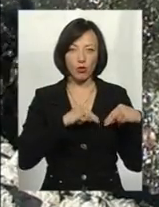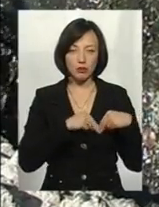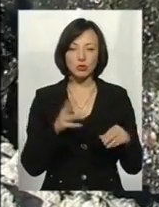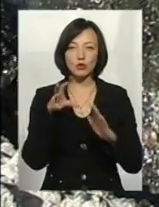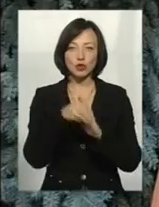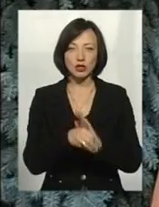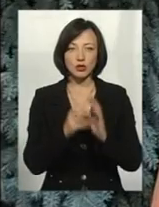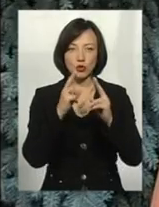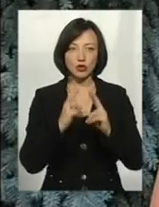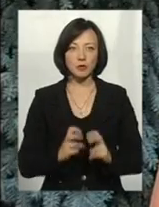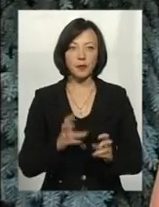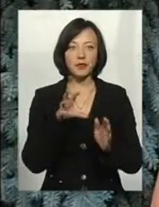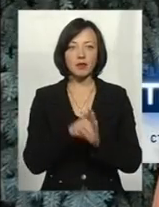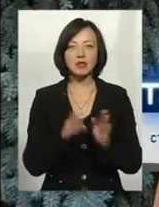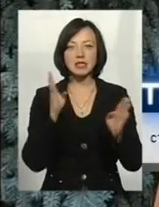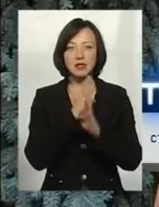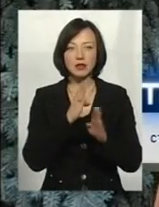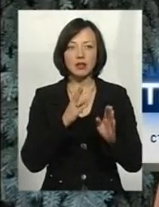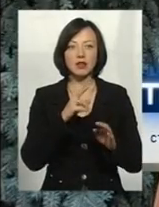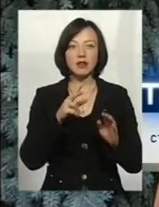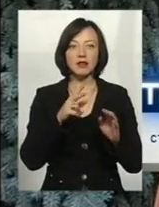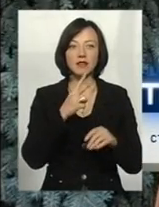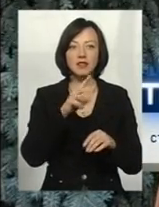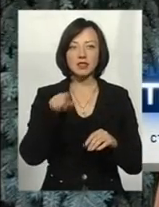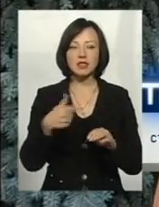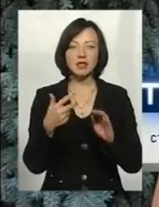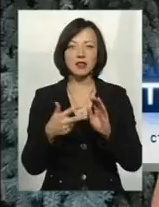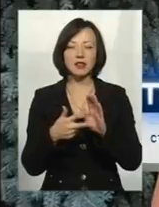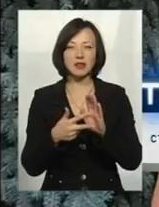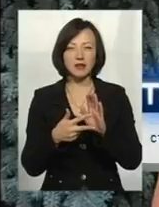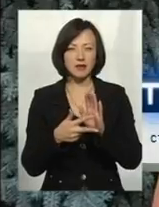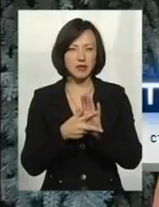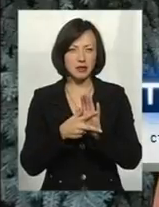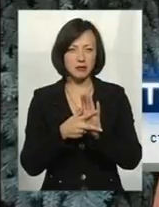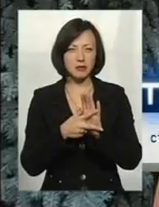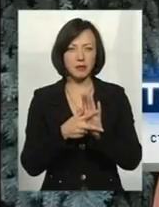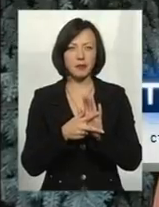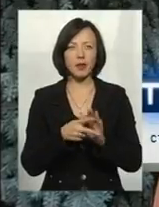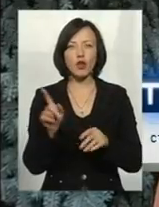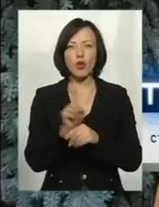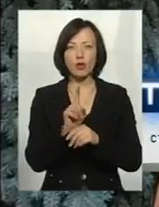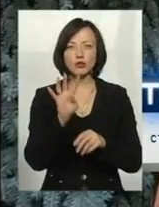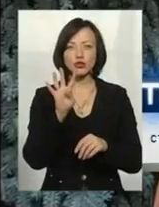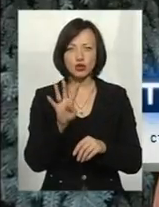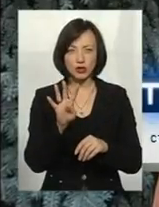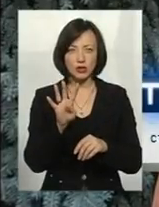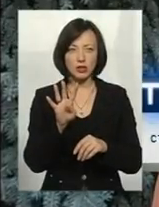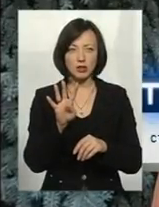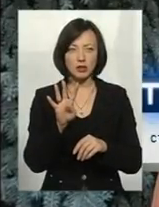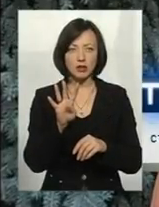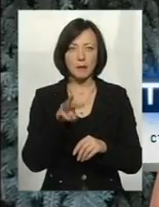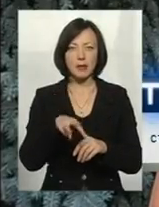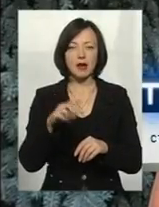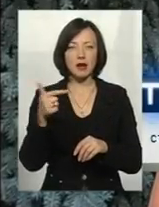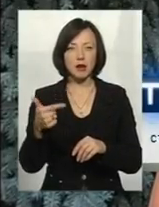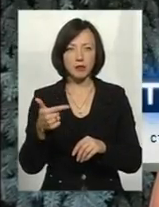долучилися до досліджень. Вміст кисню встановив 2,8 мг на дециметр кубічних. При нормі 4 мг